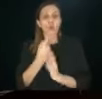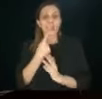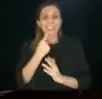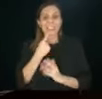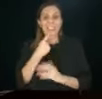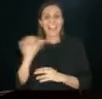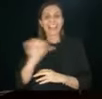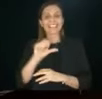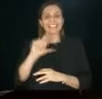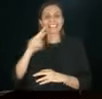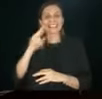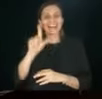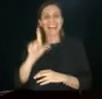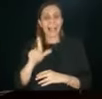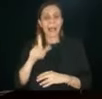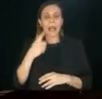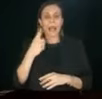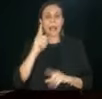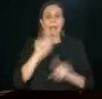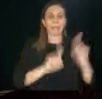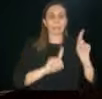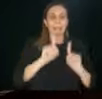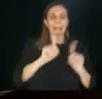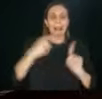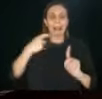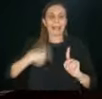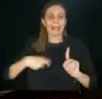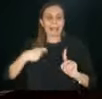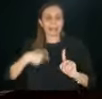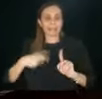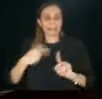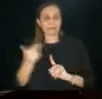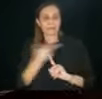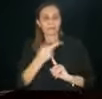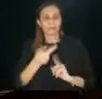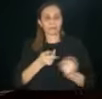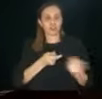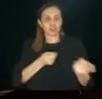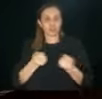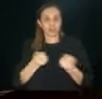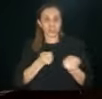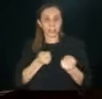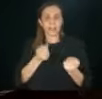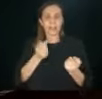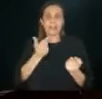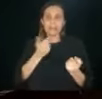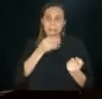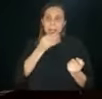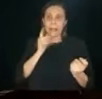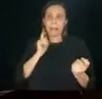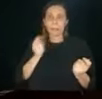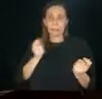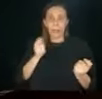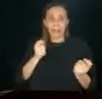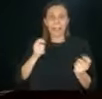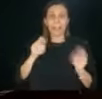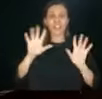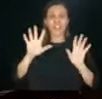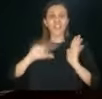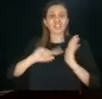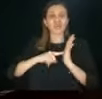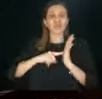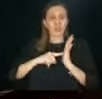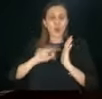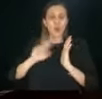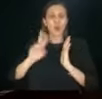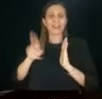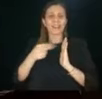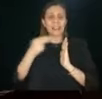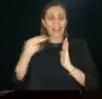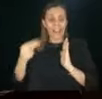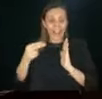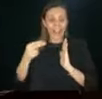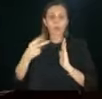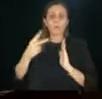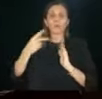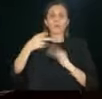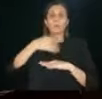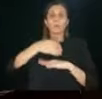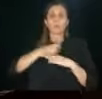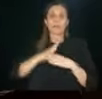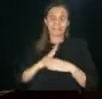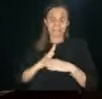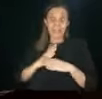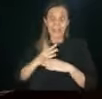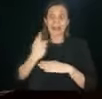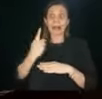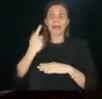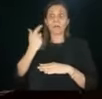SRL di Milan e Inter, che gestiscono il Meazza, che pagano un affitto di circa 10 milioni di euro, versandone in effetti la